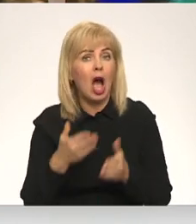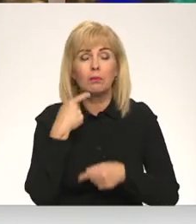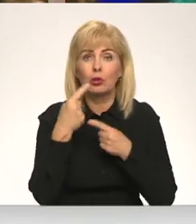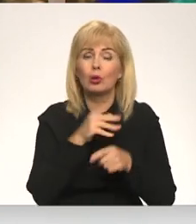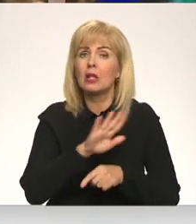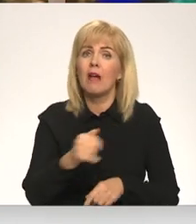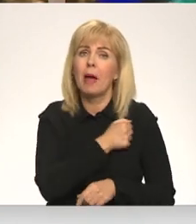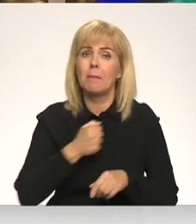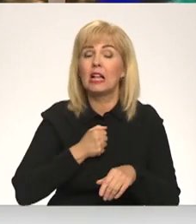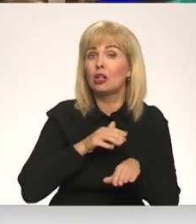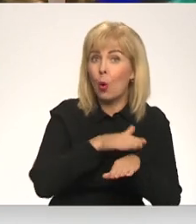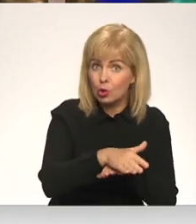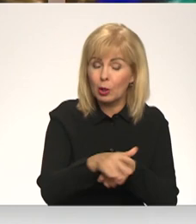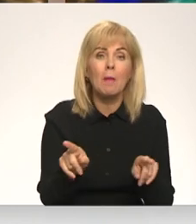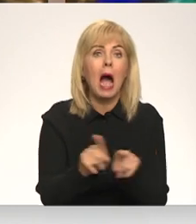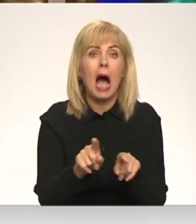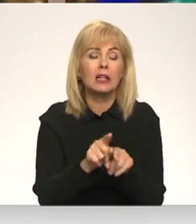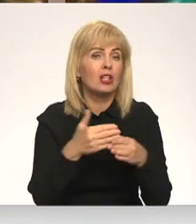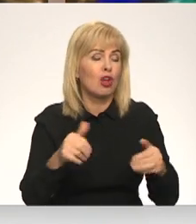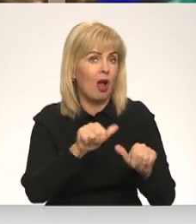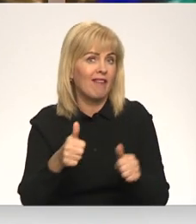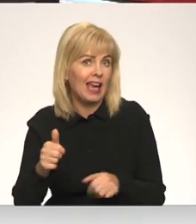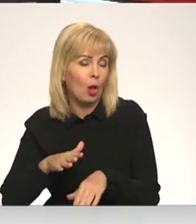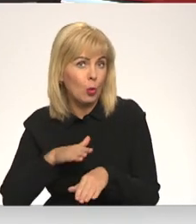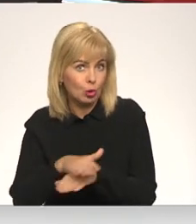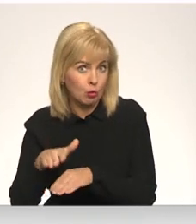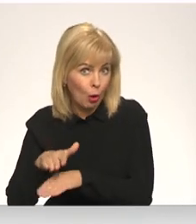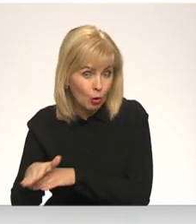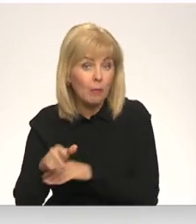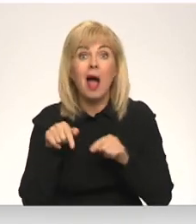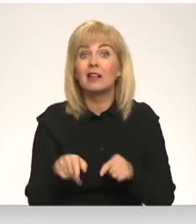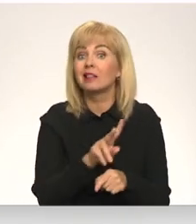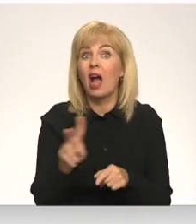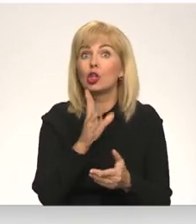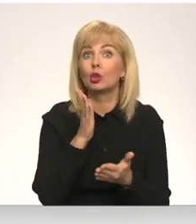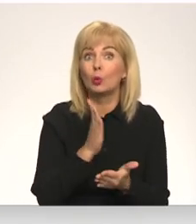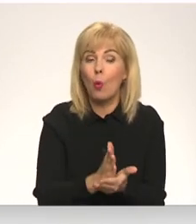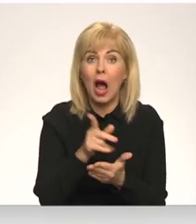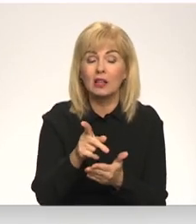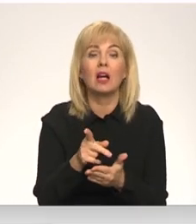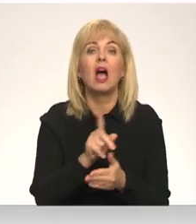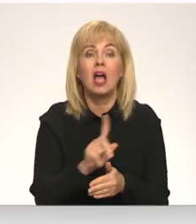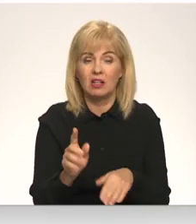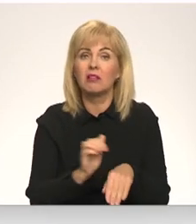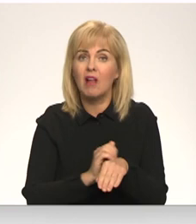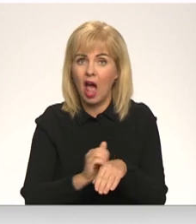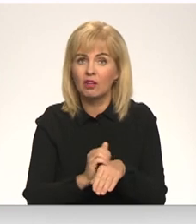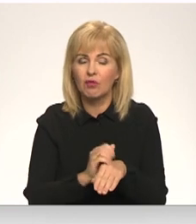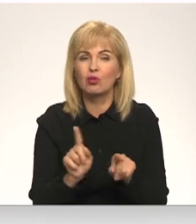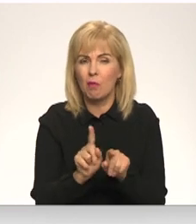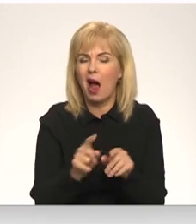tikai par militāru uzbrukumu, bet arī hibrīdu uzbrukumu. Tas, kas tagad notiek, tas ir tāds savā ziņā nervu karš.